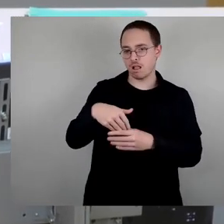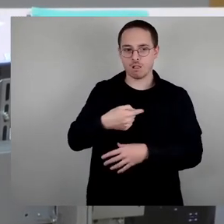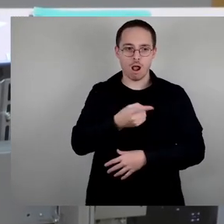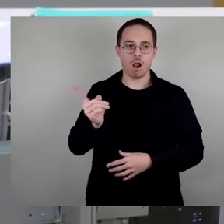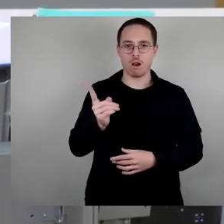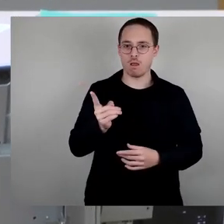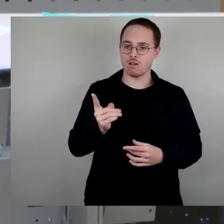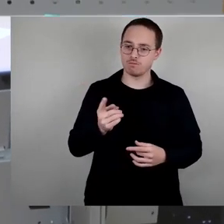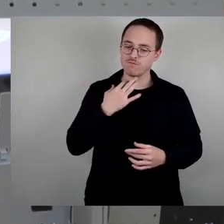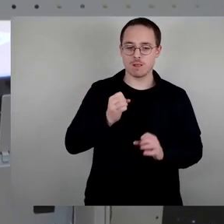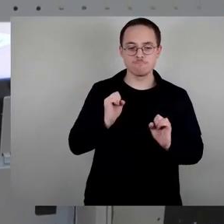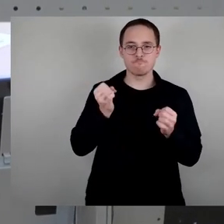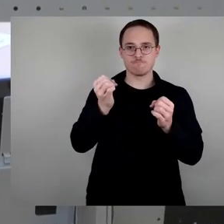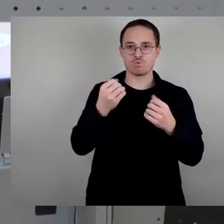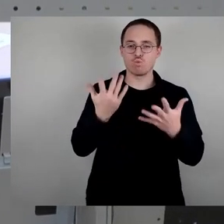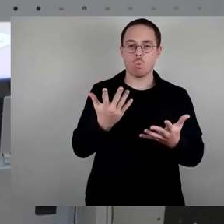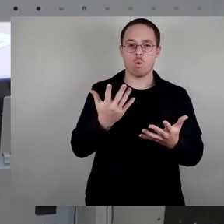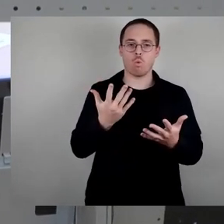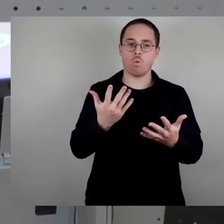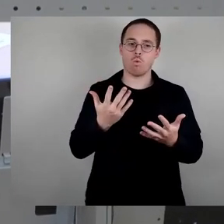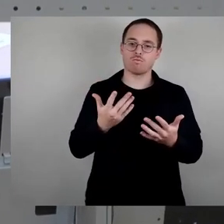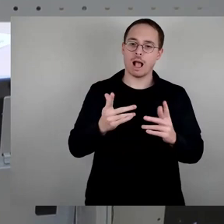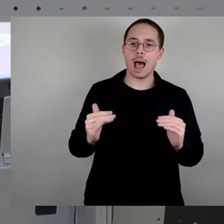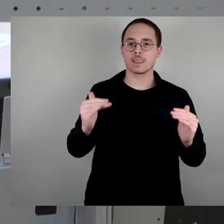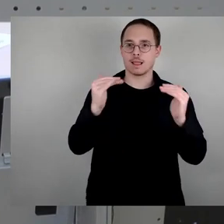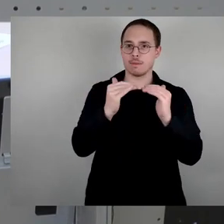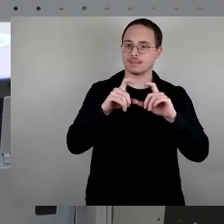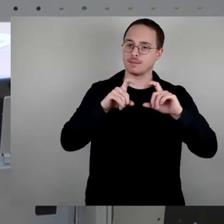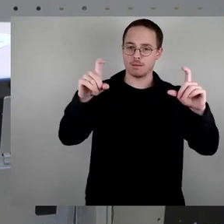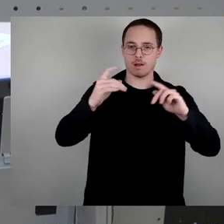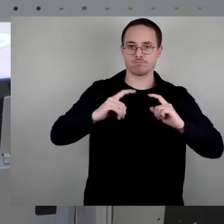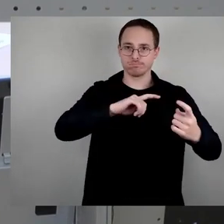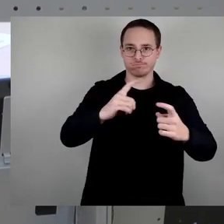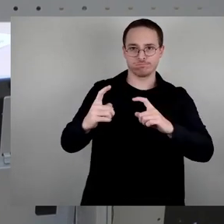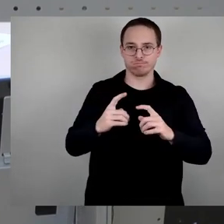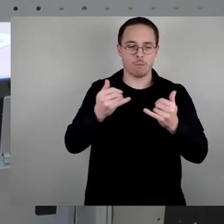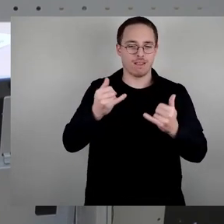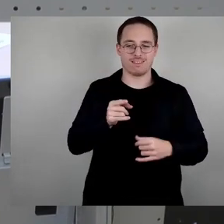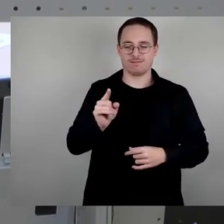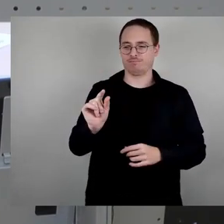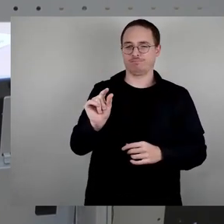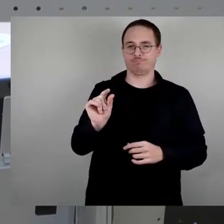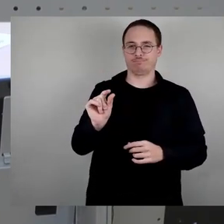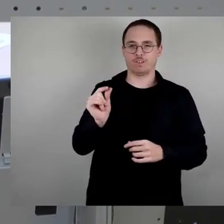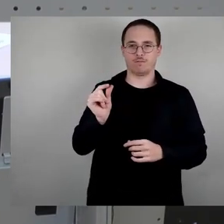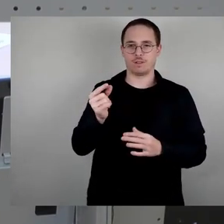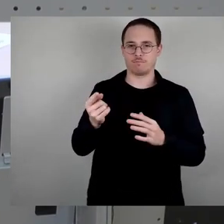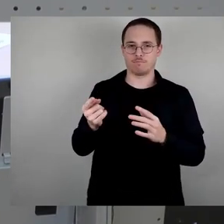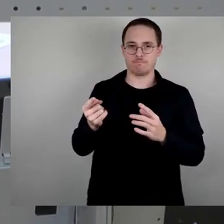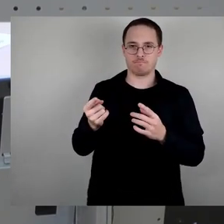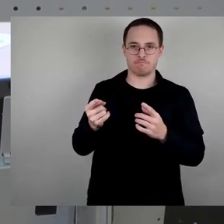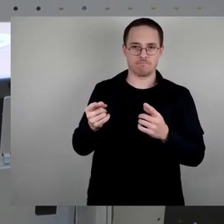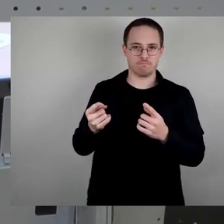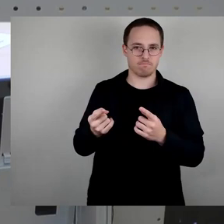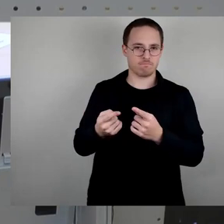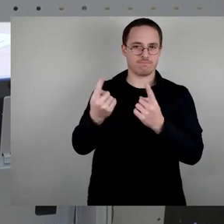dieses Thema sachgerecht zu behandeln. Aber was jetzt natürlich in dieser Runde wieder kommt, weist natürlich wieder hin auf die alten Probleme, die wir im Zusammenhang